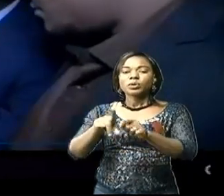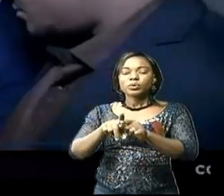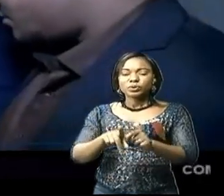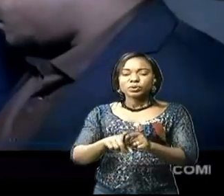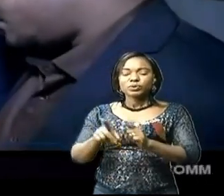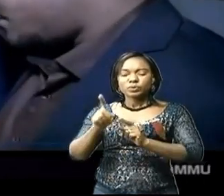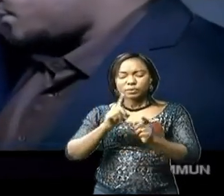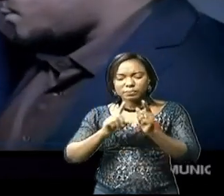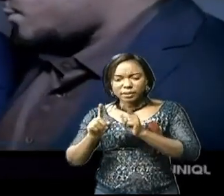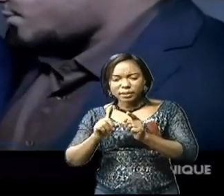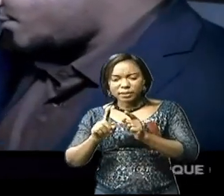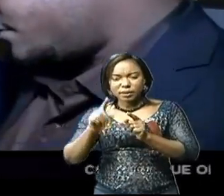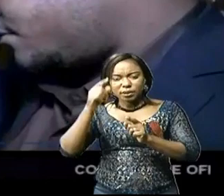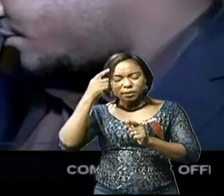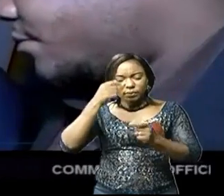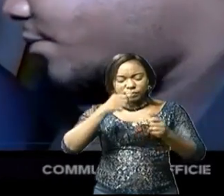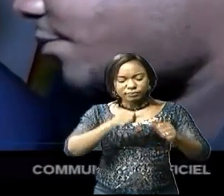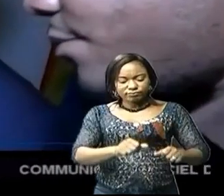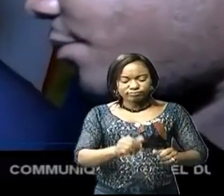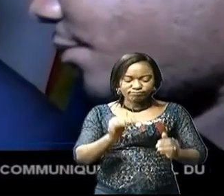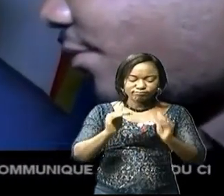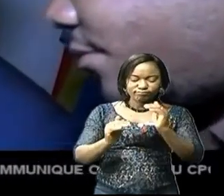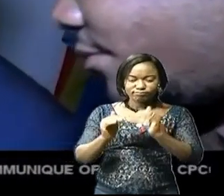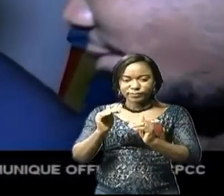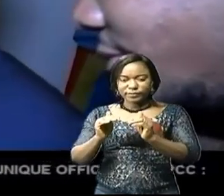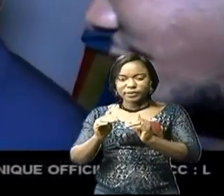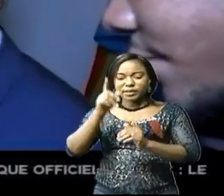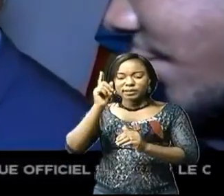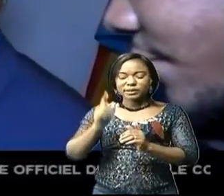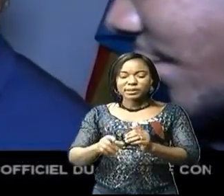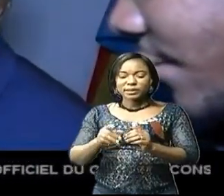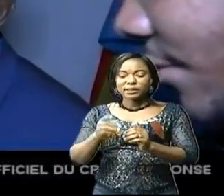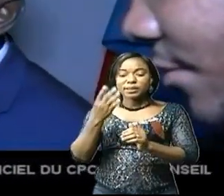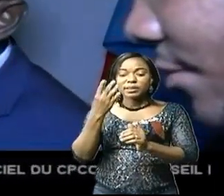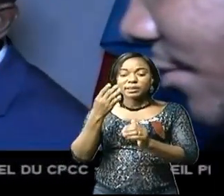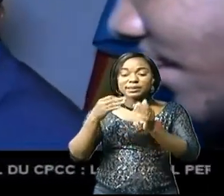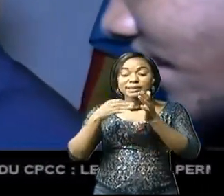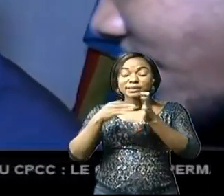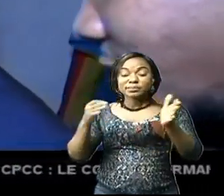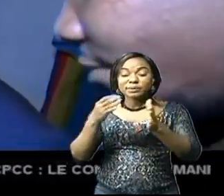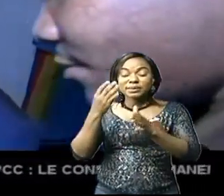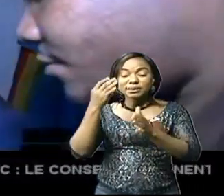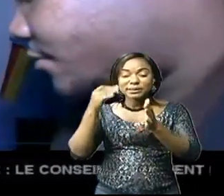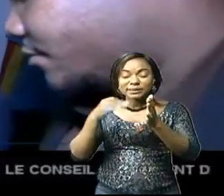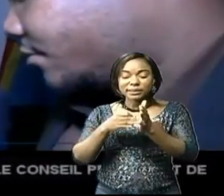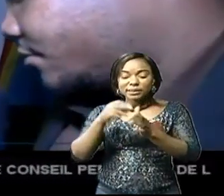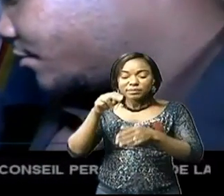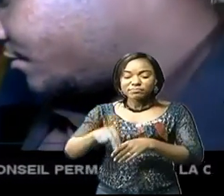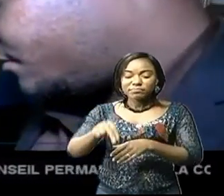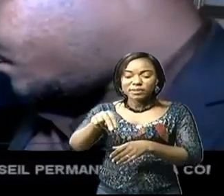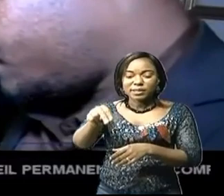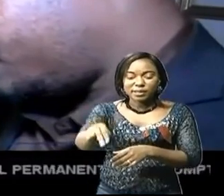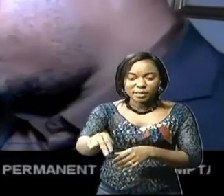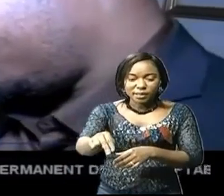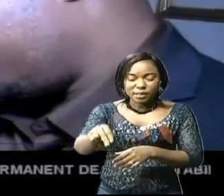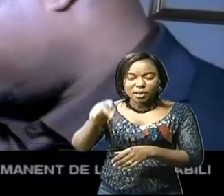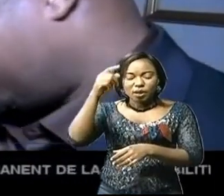en équilibre, en recettes et en dépenses à 177,255